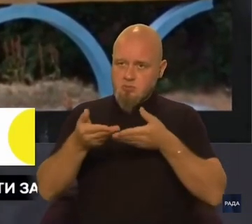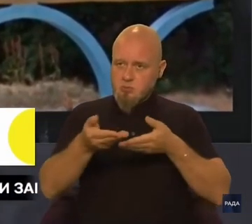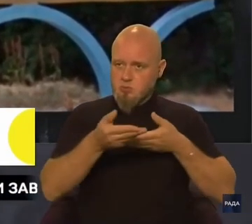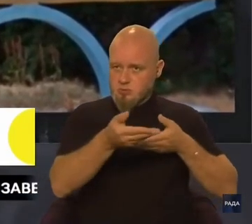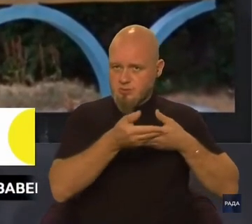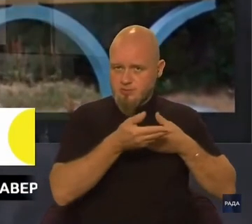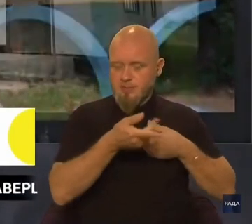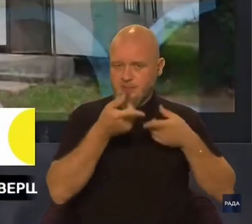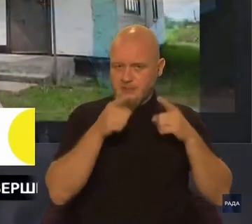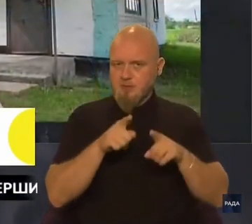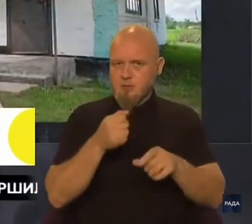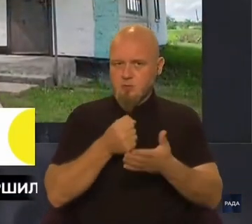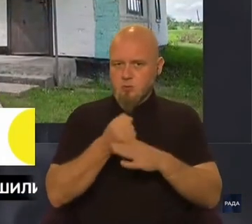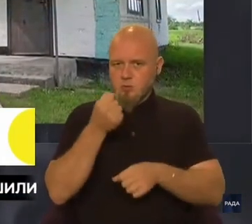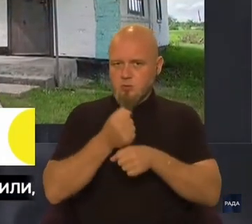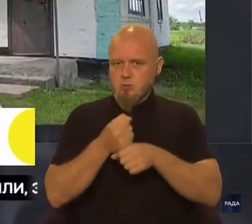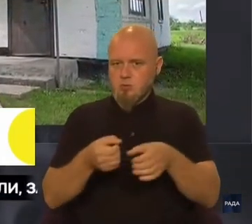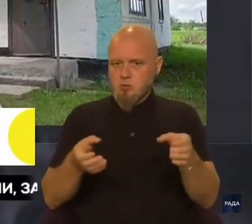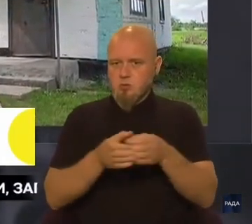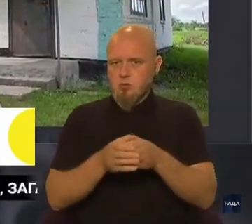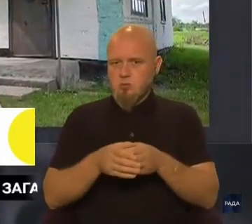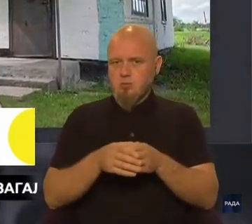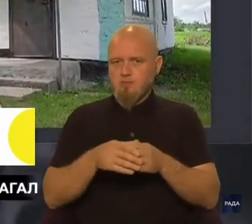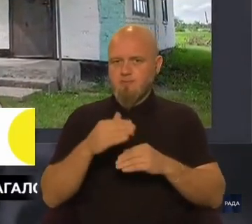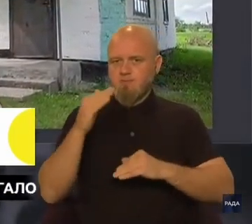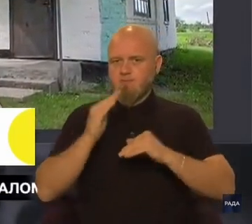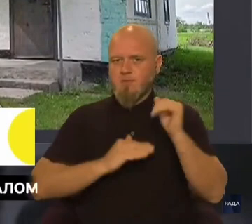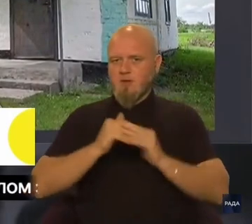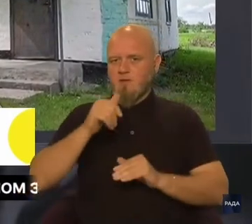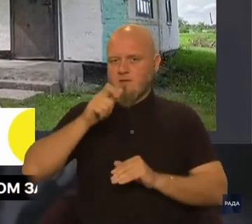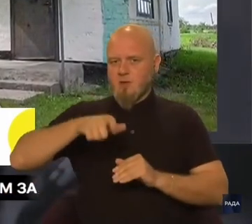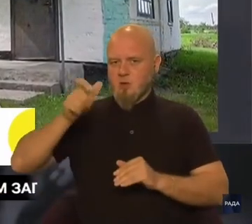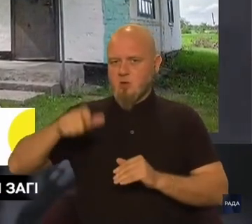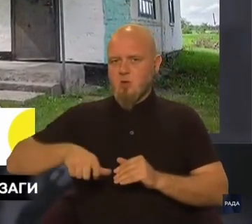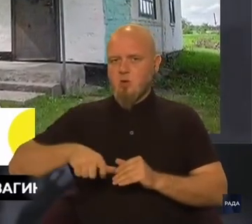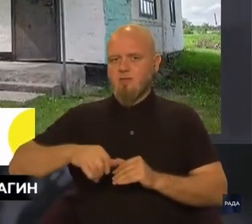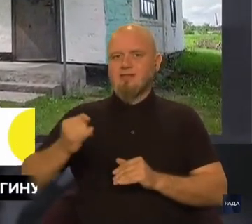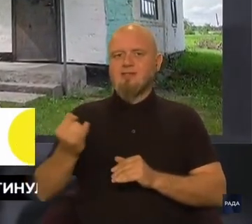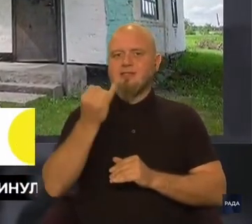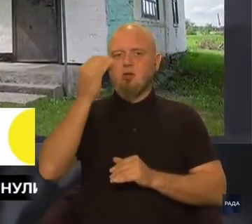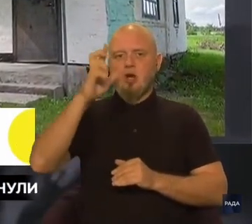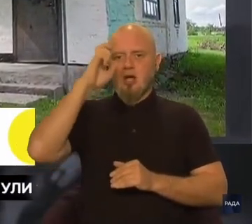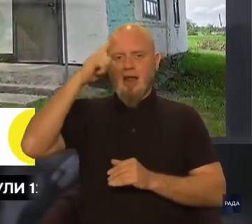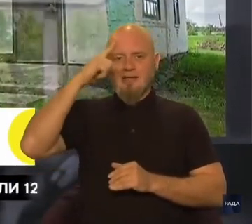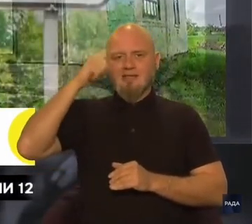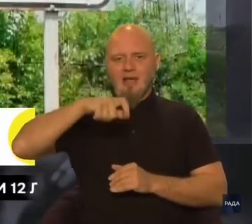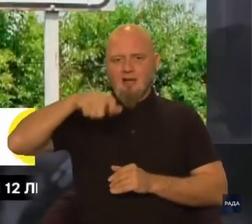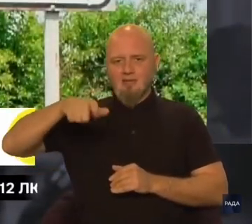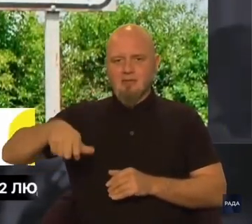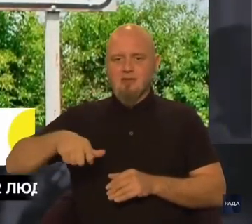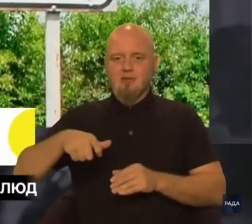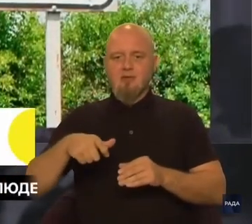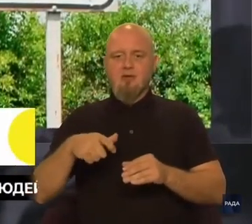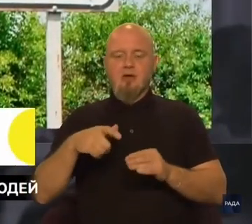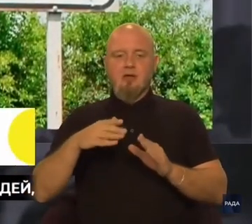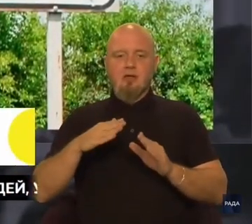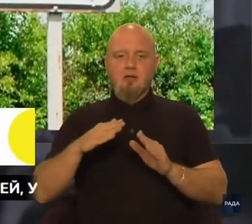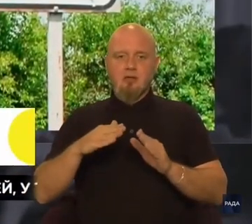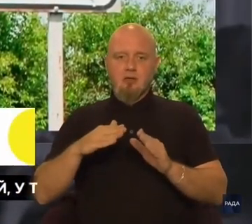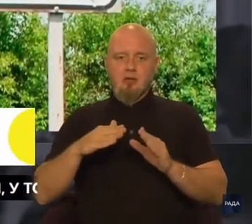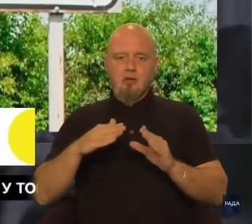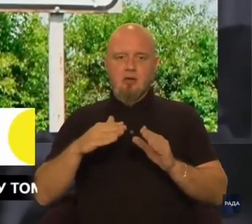до робочої групи філологів, істориків, краєзнавців. Прошення були надіслані